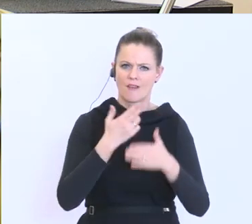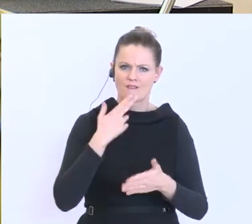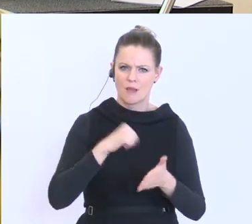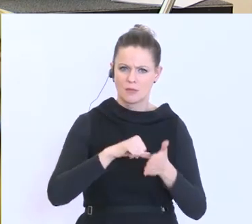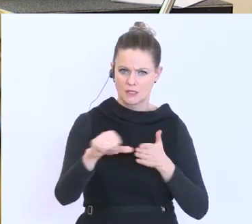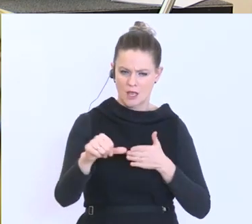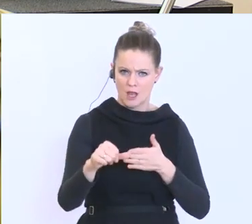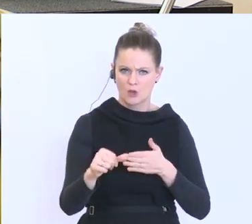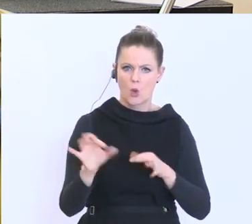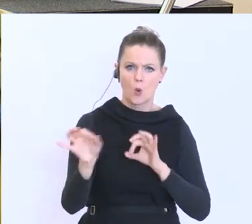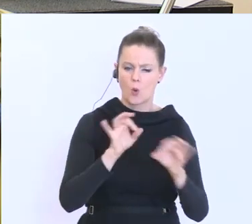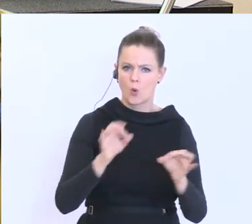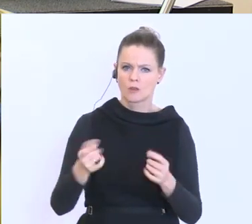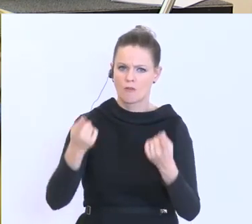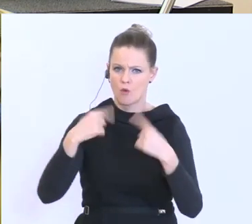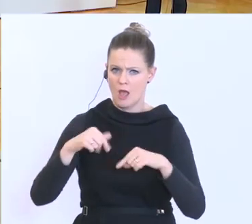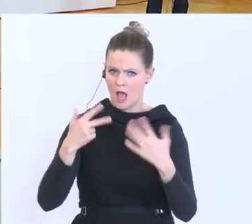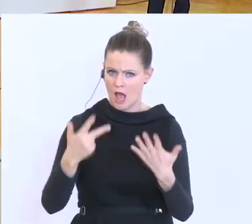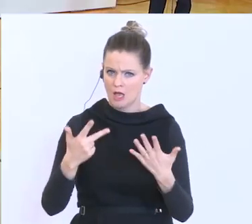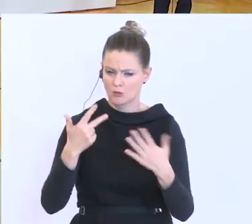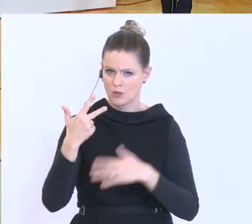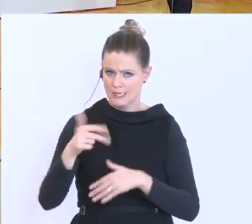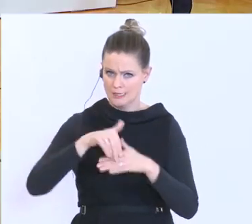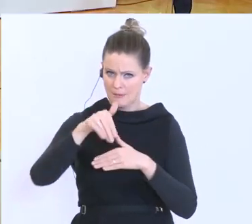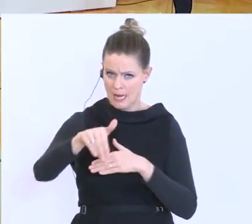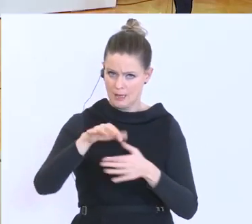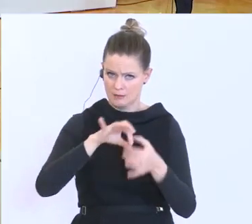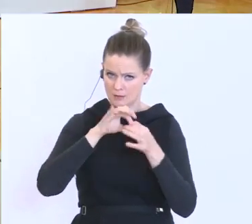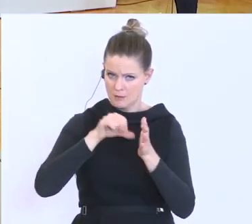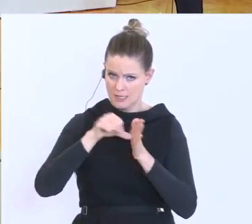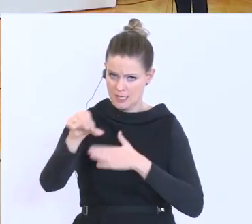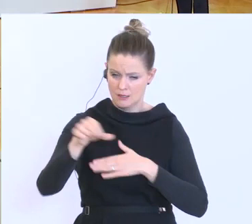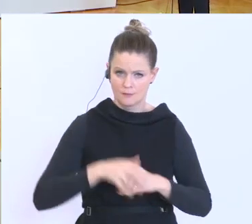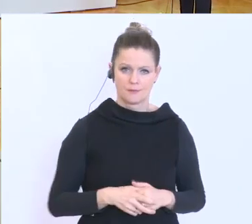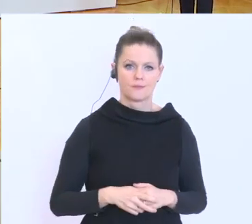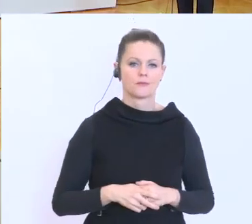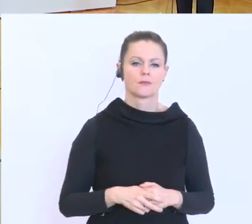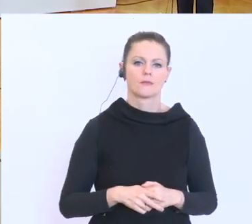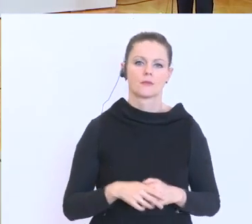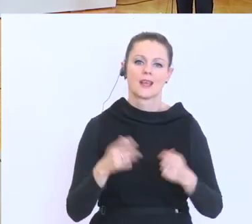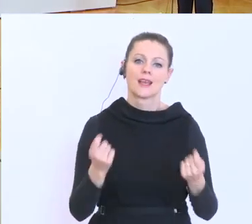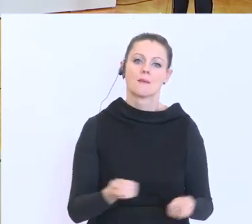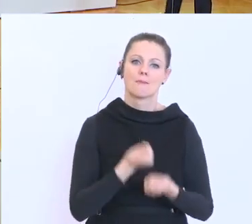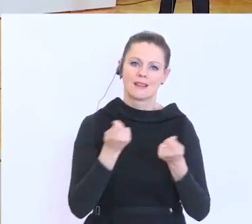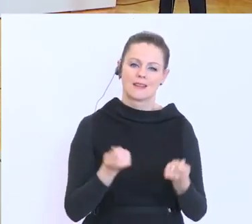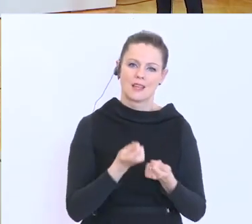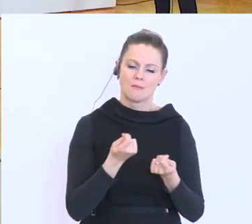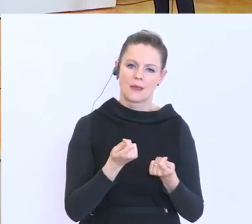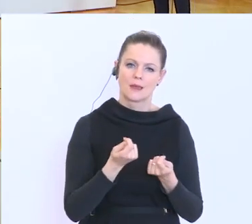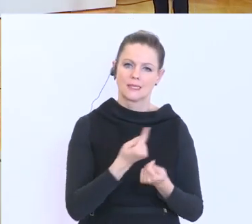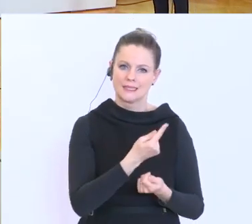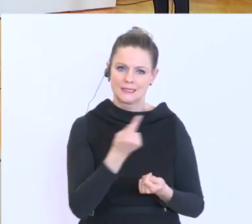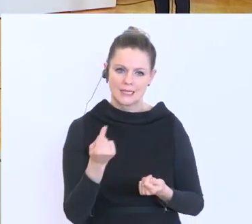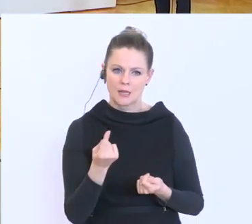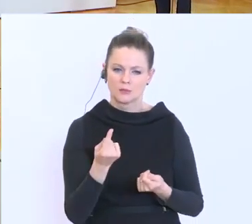geht das aus dem 38-Milliarden-Paket? Die Betriebe müssen sich mit den potenziellen Arbeitnehmern